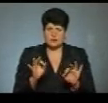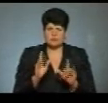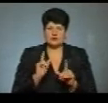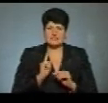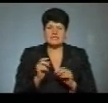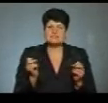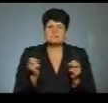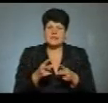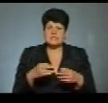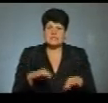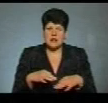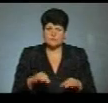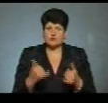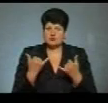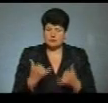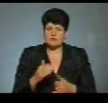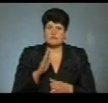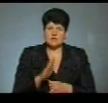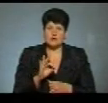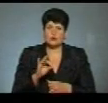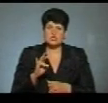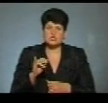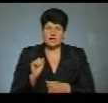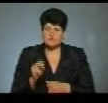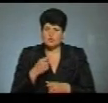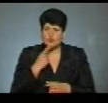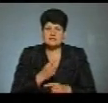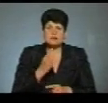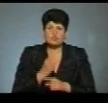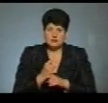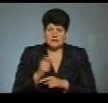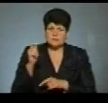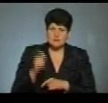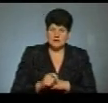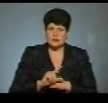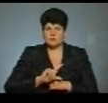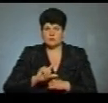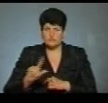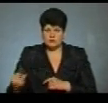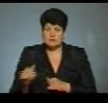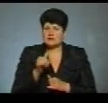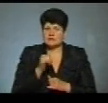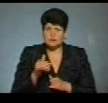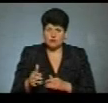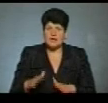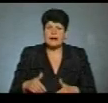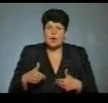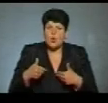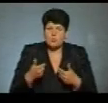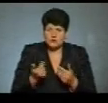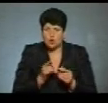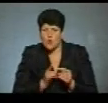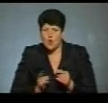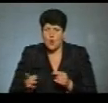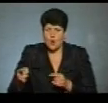спецтранспорт. Сьогодні ж В'ячеслав Онишкевич каже, заборонити в'їзд чи виїзд до Почаєва не можуть. Рекомендують оминати